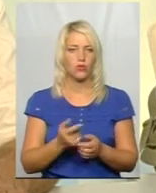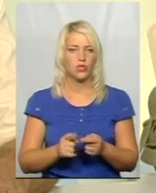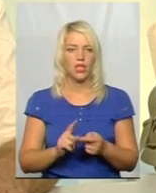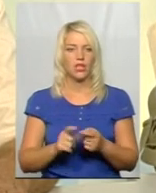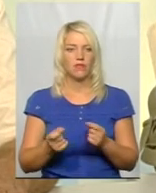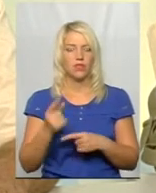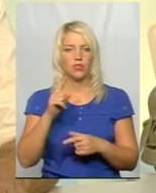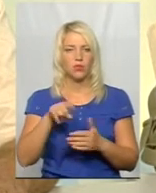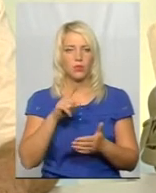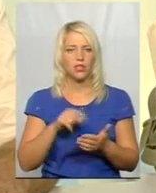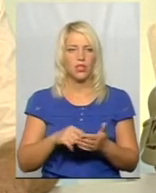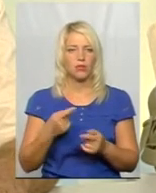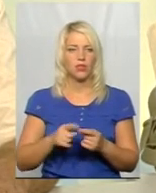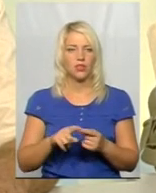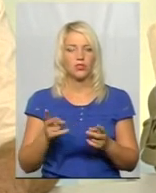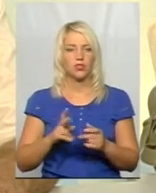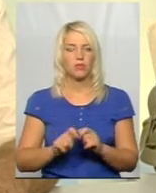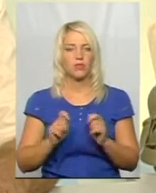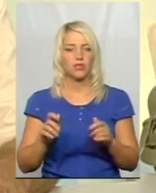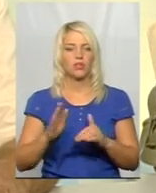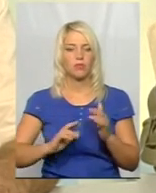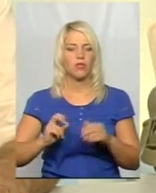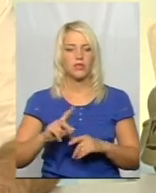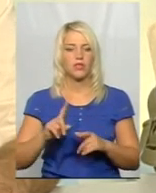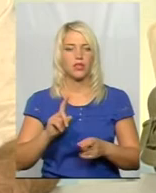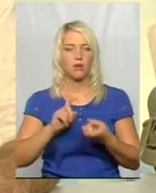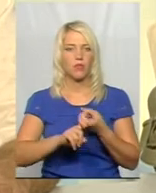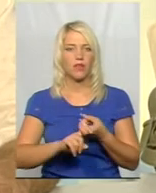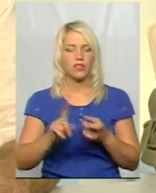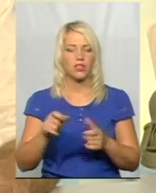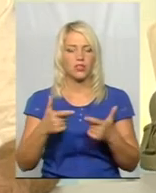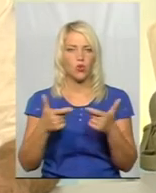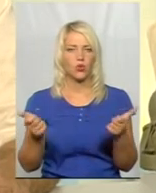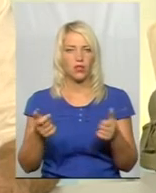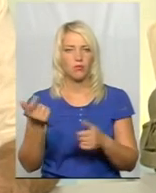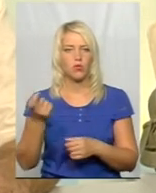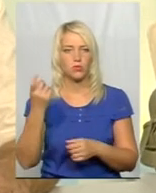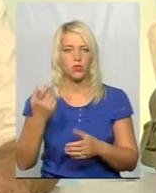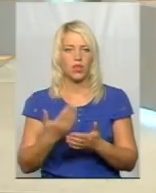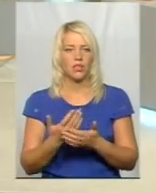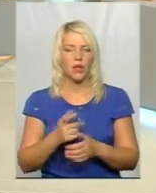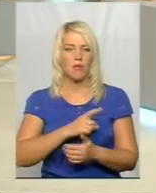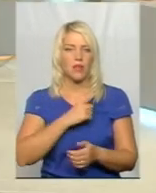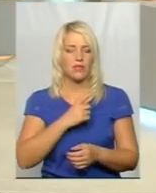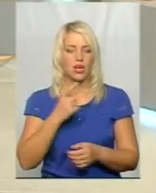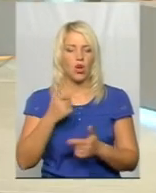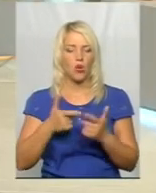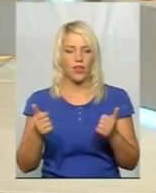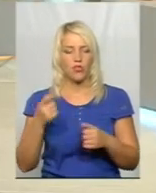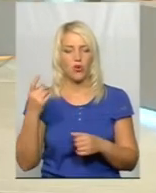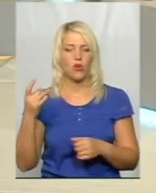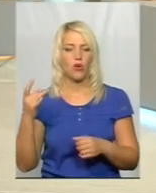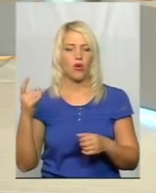питання про те, що потрібно відкрити професії, які пов'язані із готельним господарством. Майстер готельного господарства, майстер